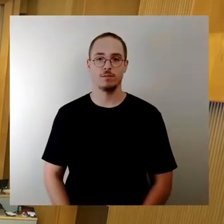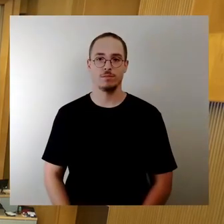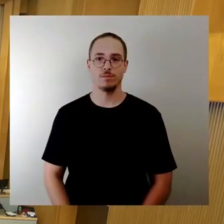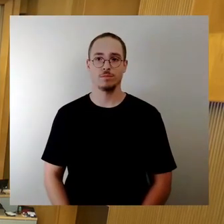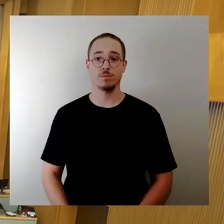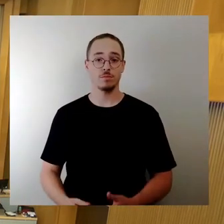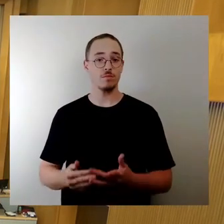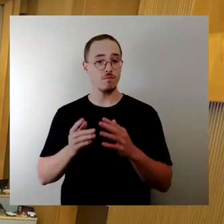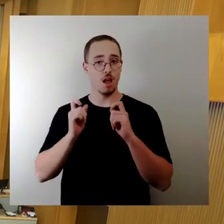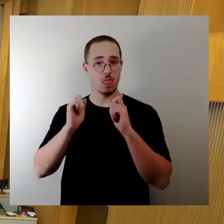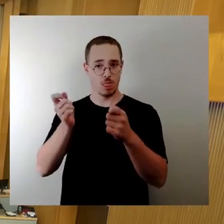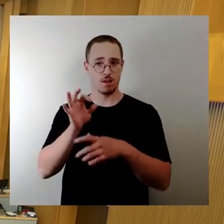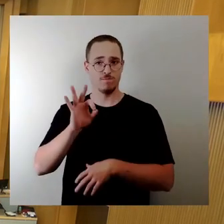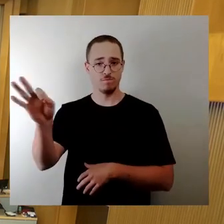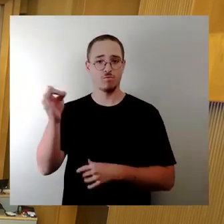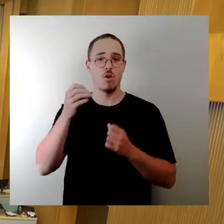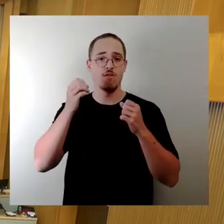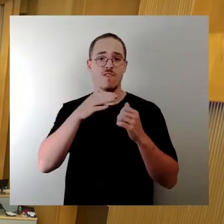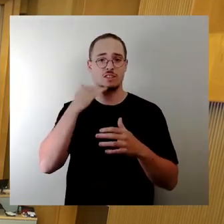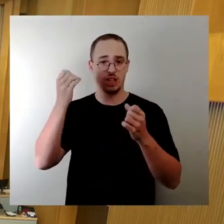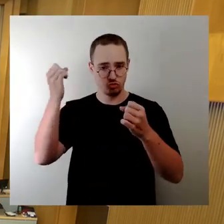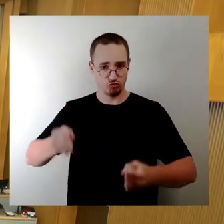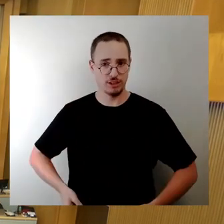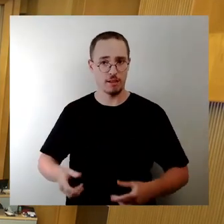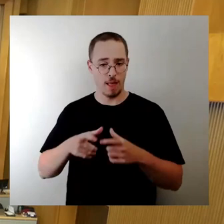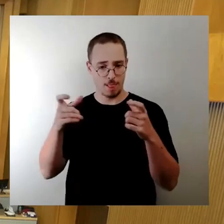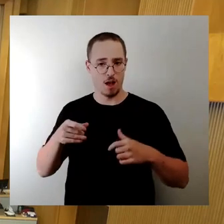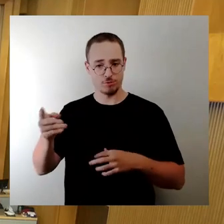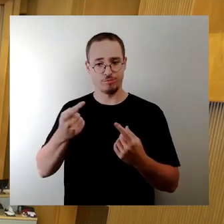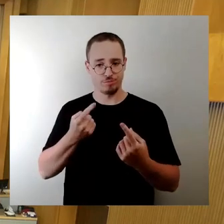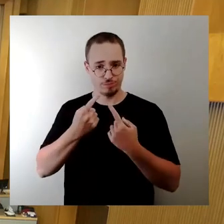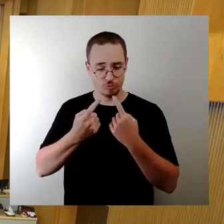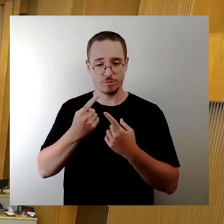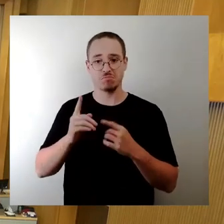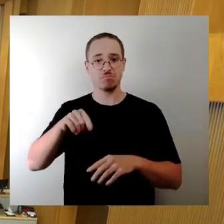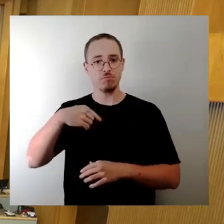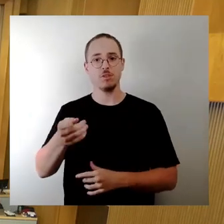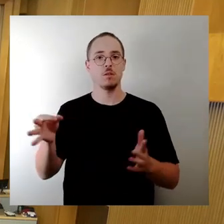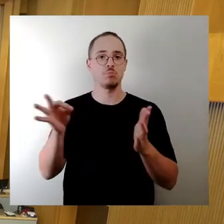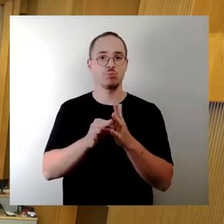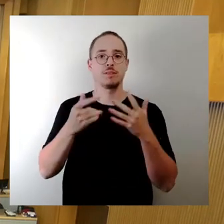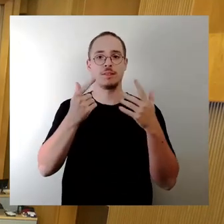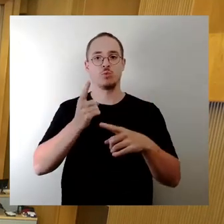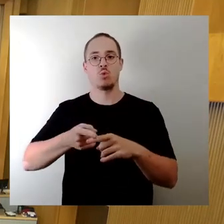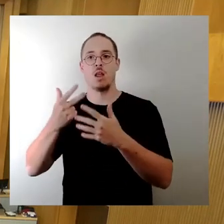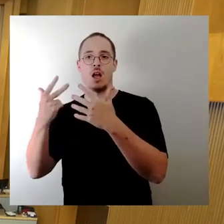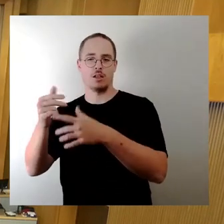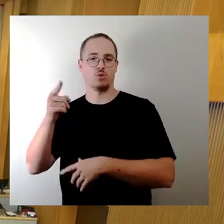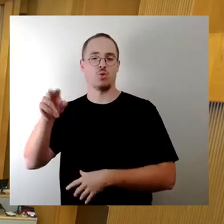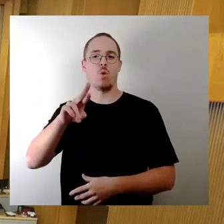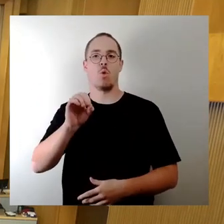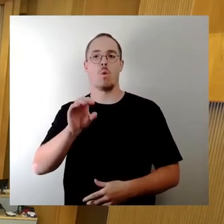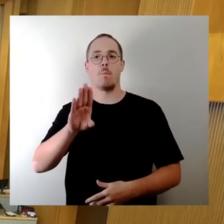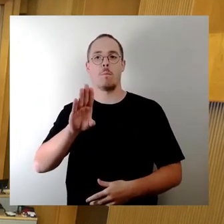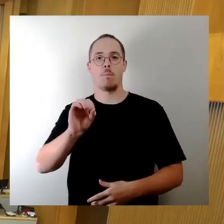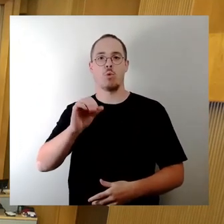7 und 8 zusammen behandelt werden. Das wäre die Robert-Rund-Kantine. Und müssen